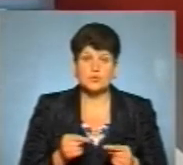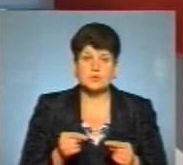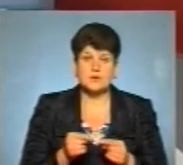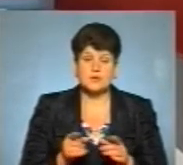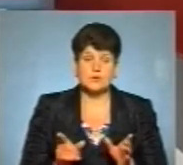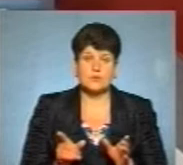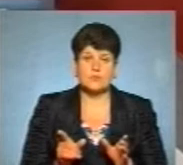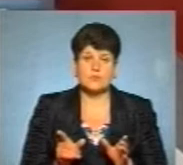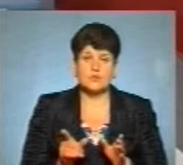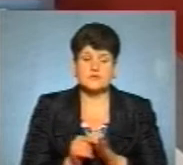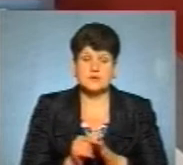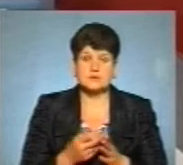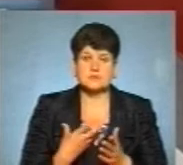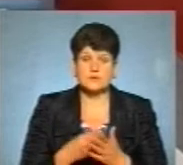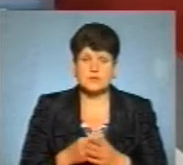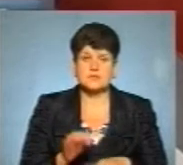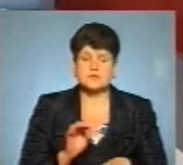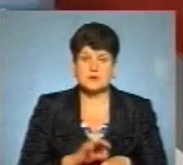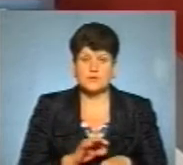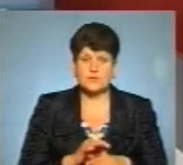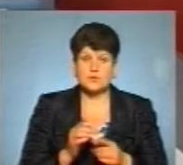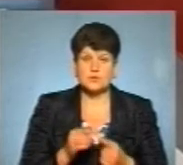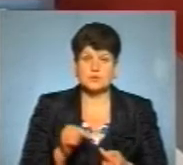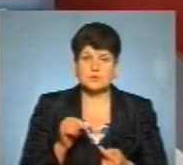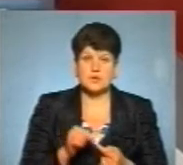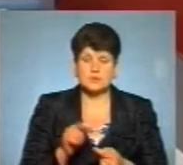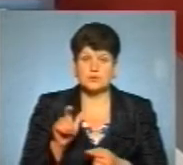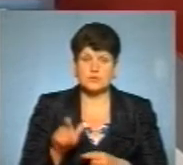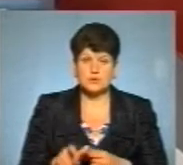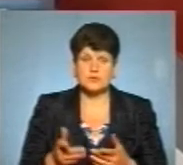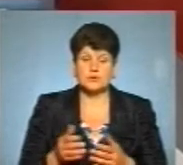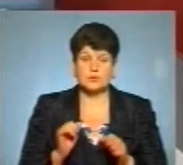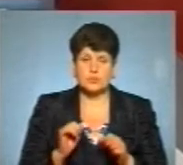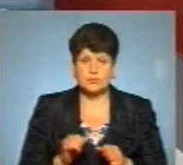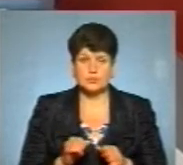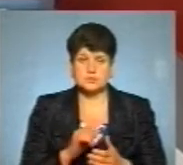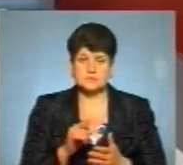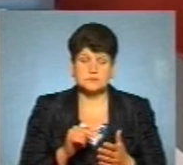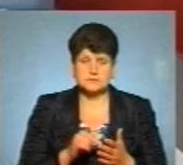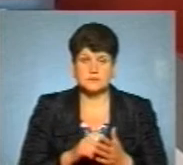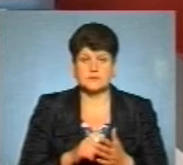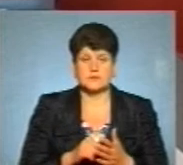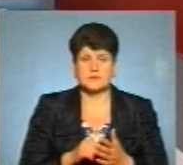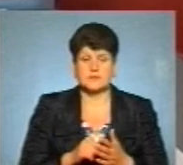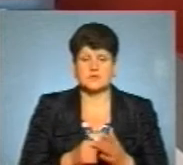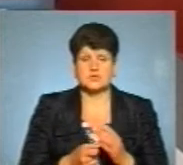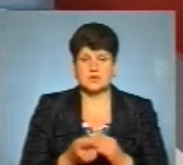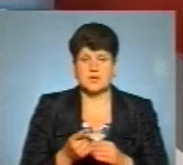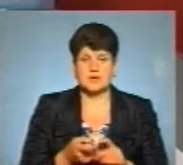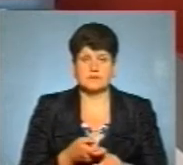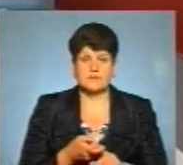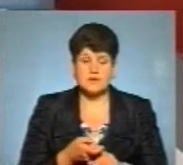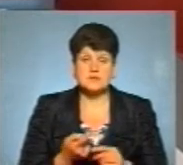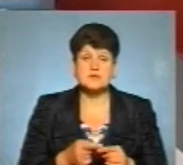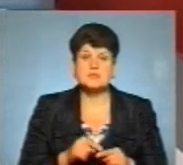'язати своє захворювання із конкретною людиною, яку можна підозрювати в якості джерела інфекції. І